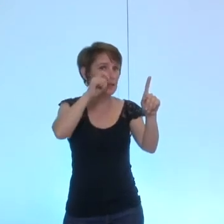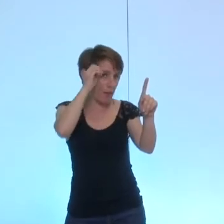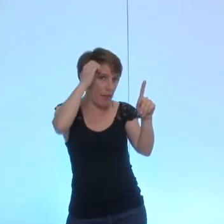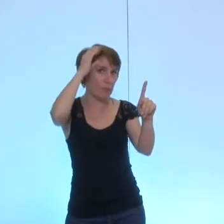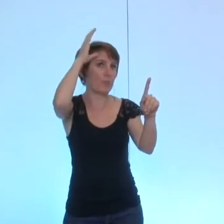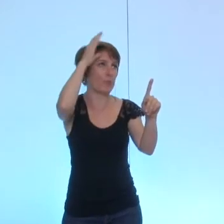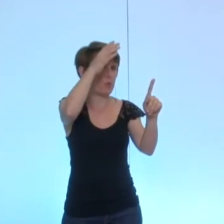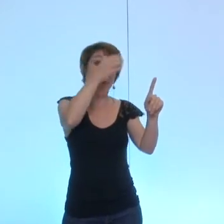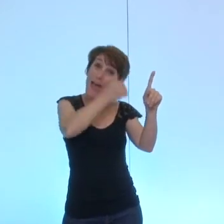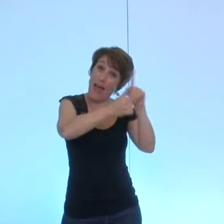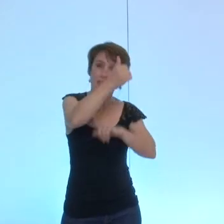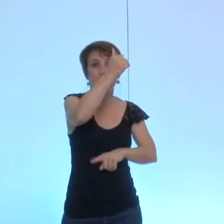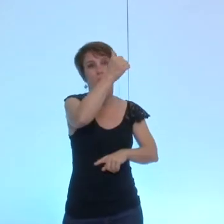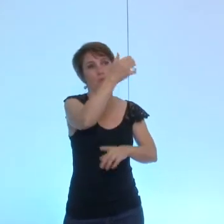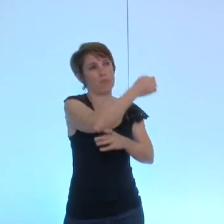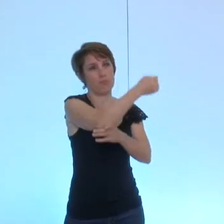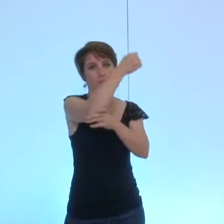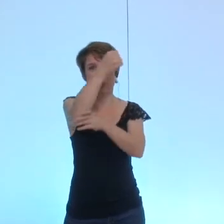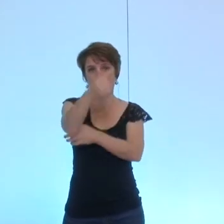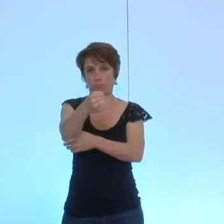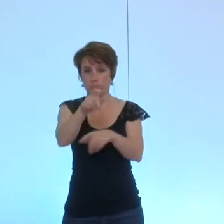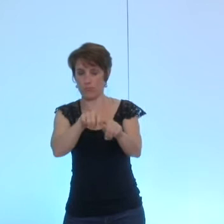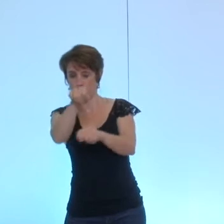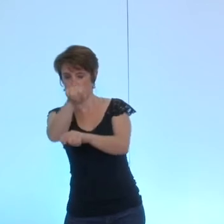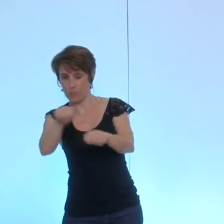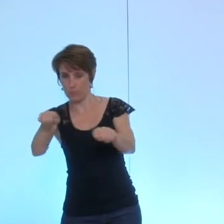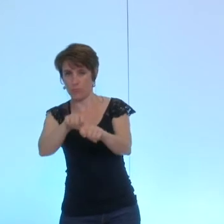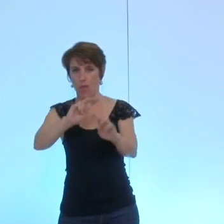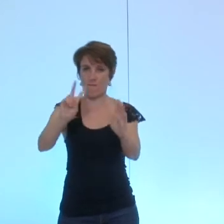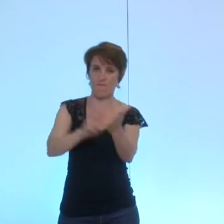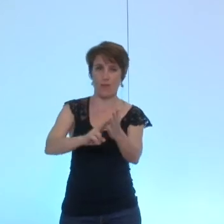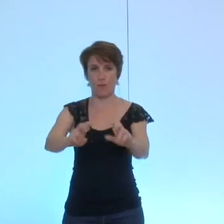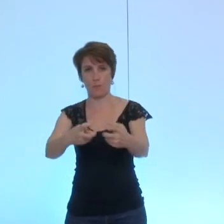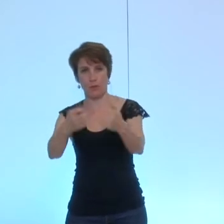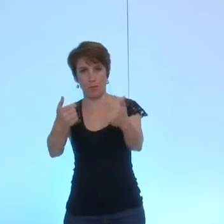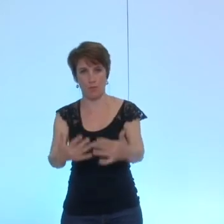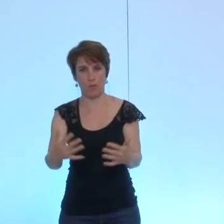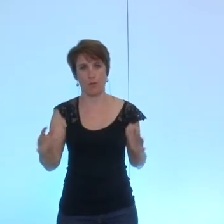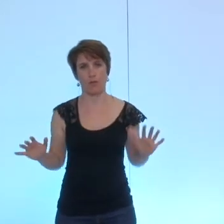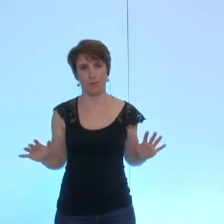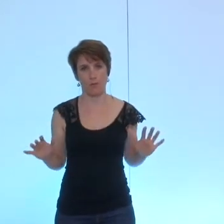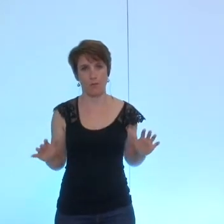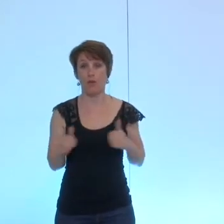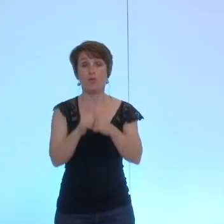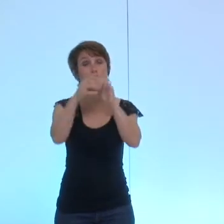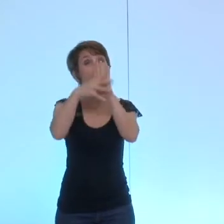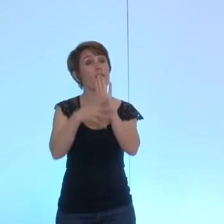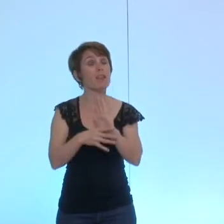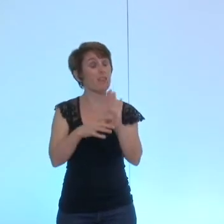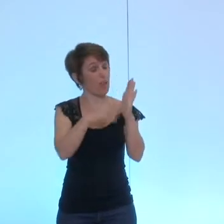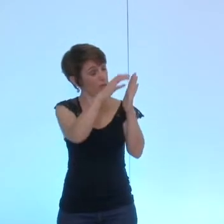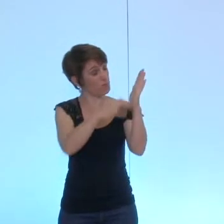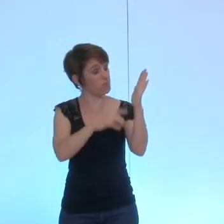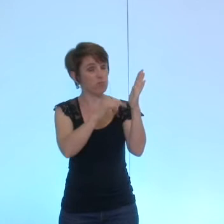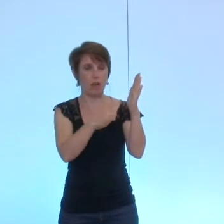cela indépendant puisse procéder à une évaluation qui procède de d'autres critères que ceux qui sont énoncés d'ailleurs